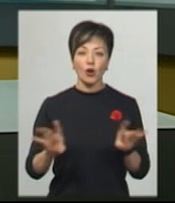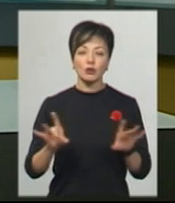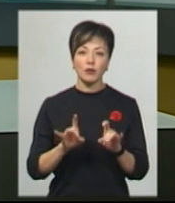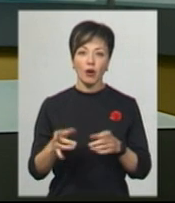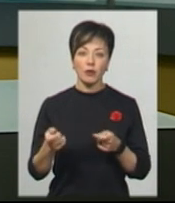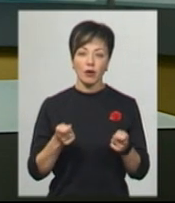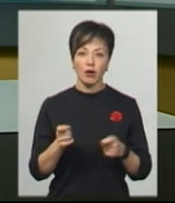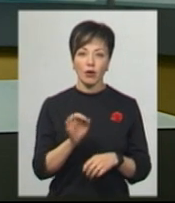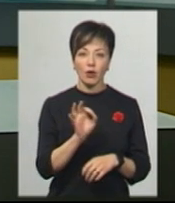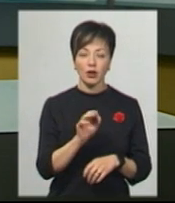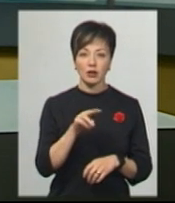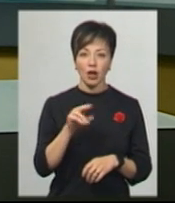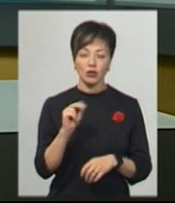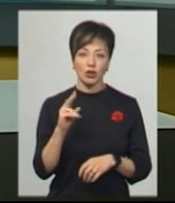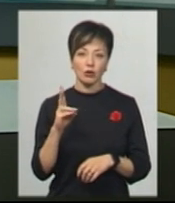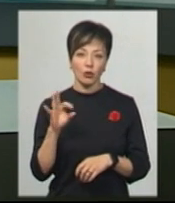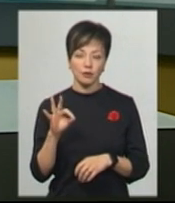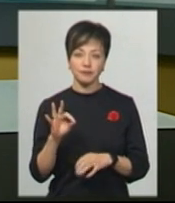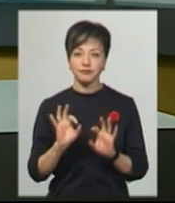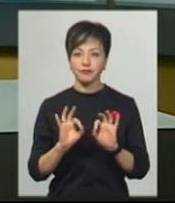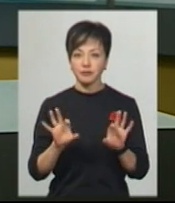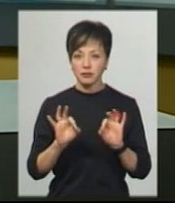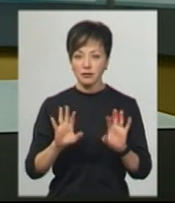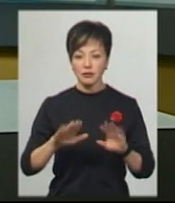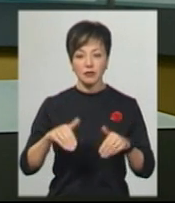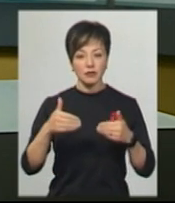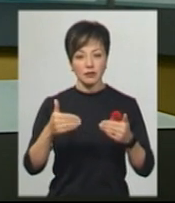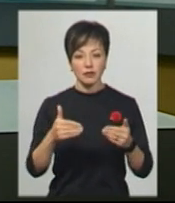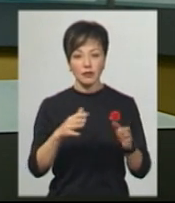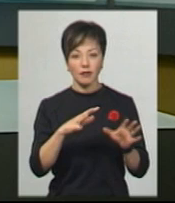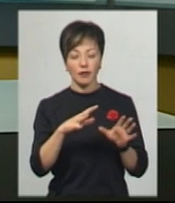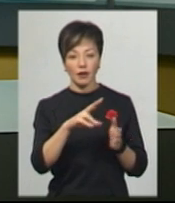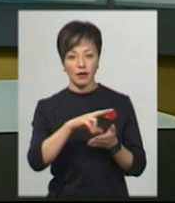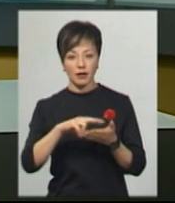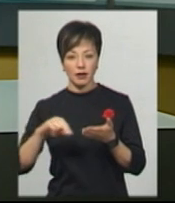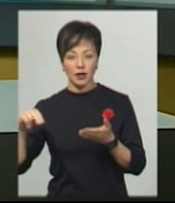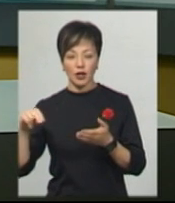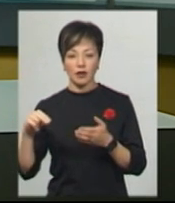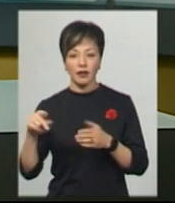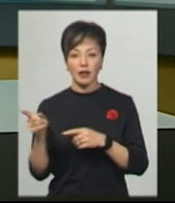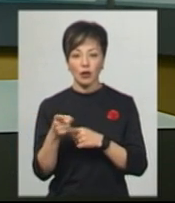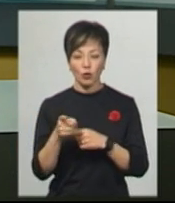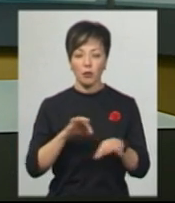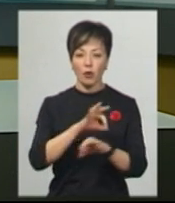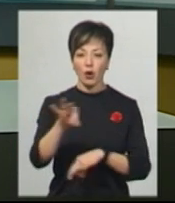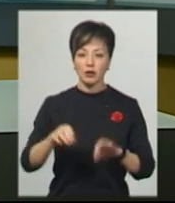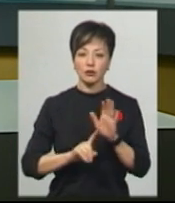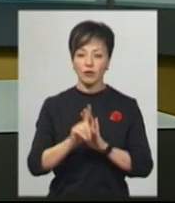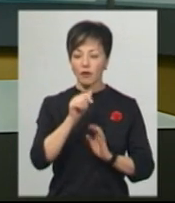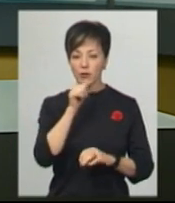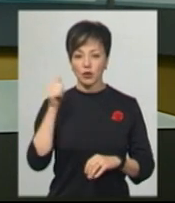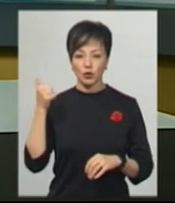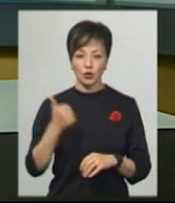координаторка Ольга Ткаченко. За її словами, ініціативу перейняли у сусідів з Тернополя, де проєкт стартував минулого